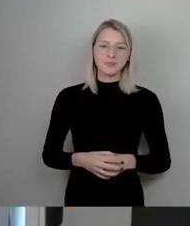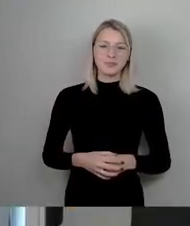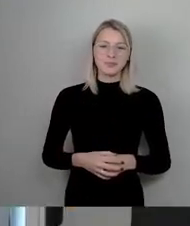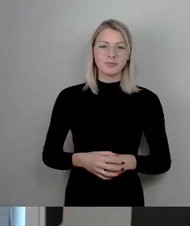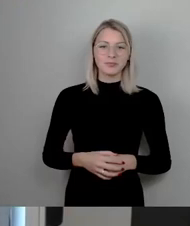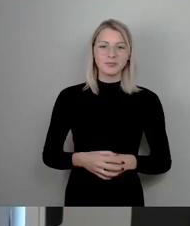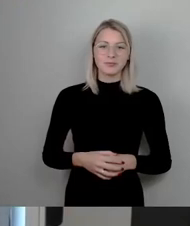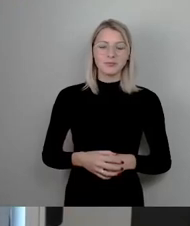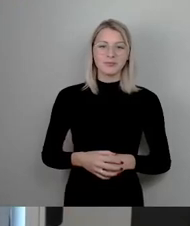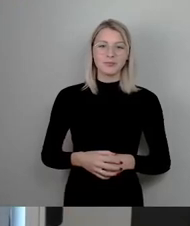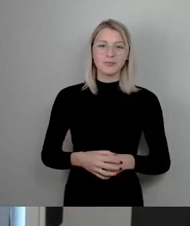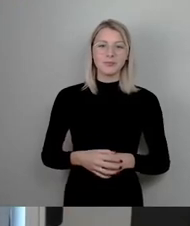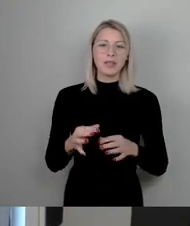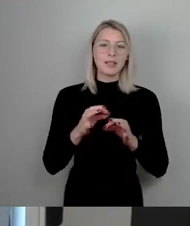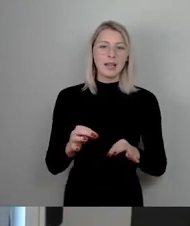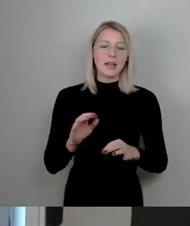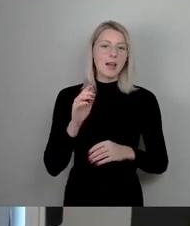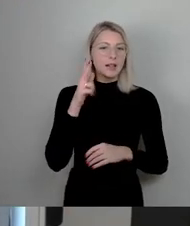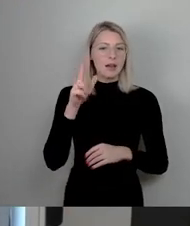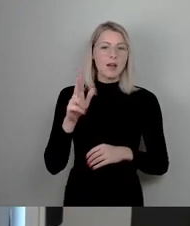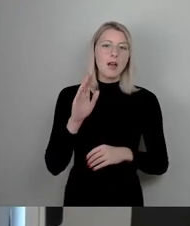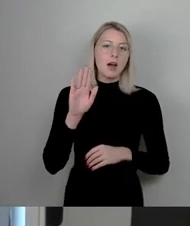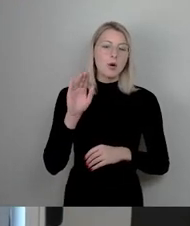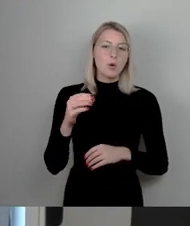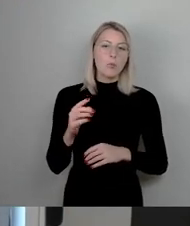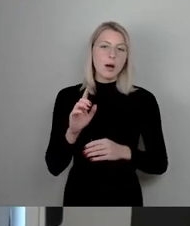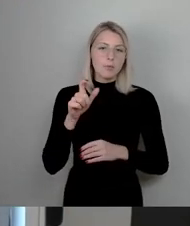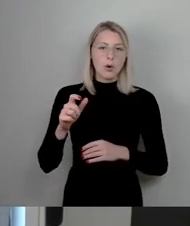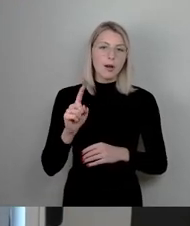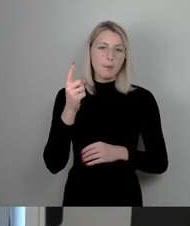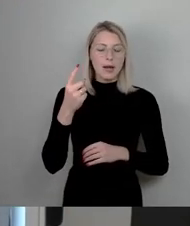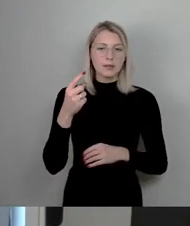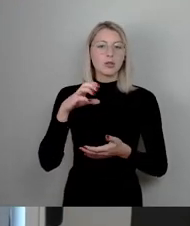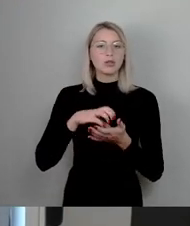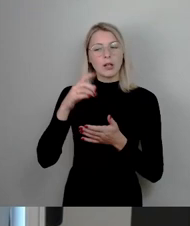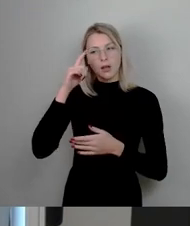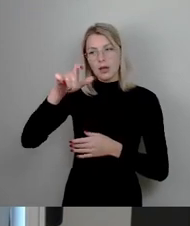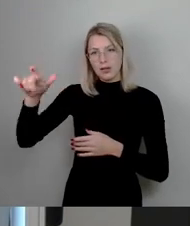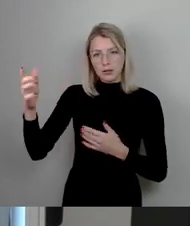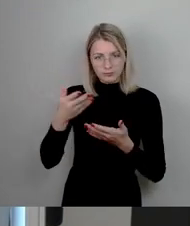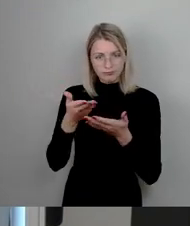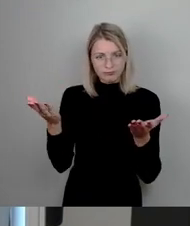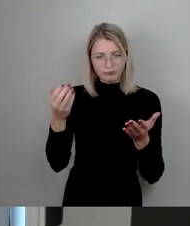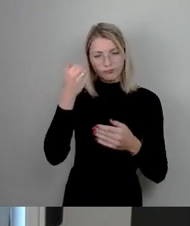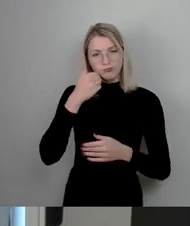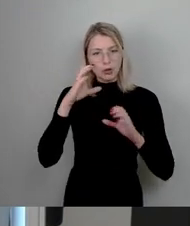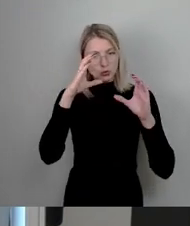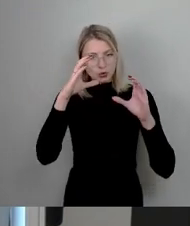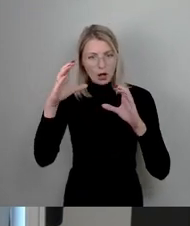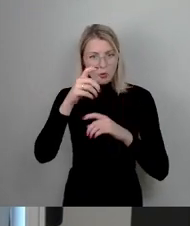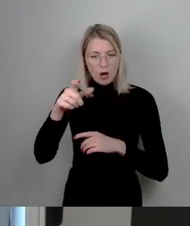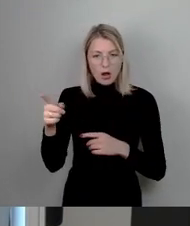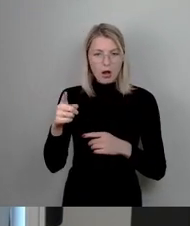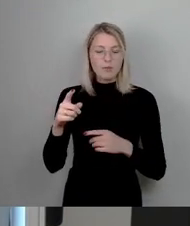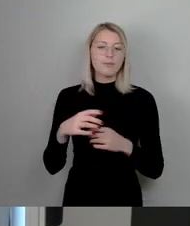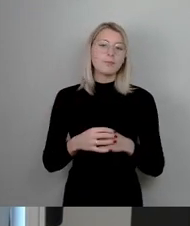Sehr geehrter Herr Oberbürgermeister, sehr geehrte Stadträtinnen und Stadträte, liebe Zuschauer, eventuell am Livestream